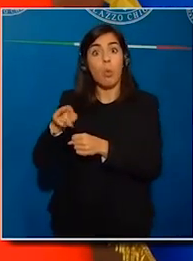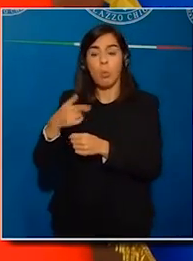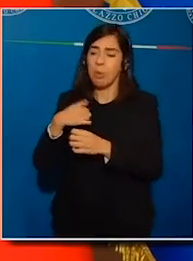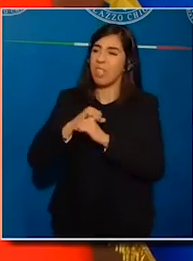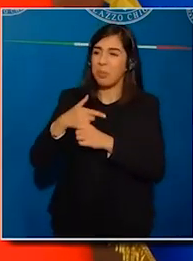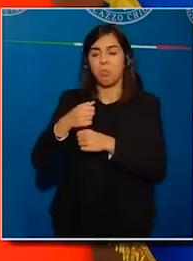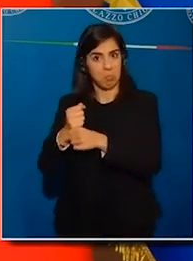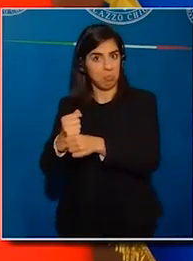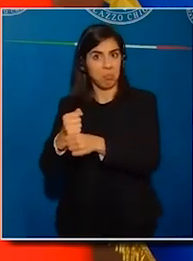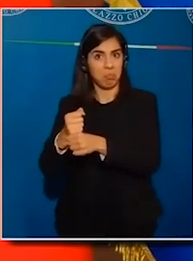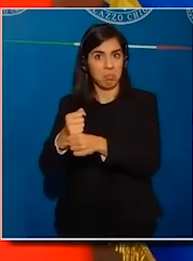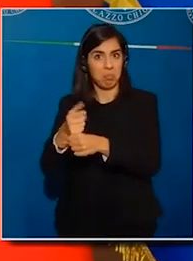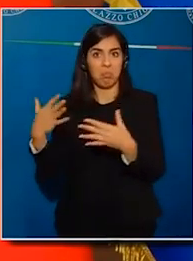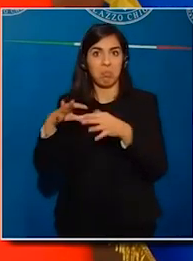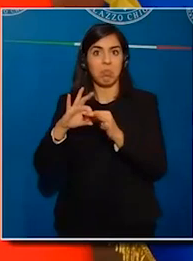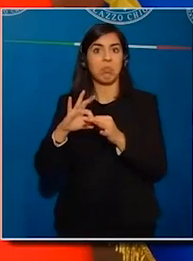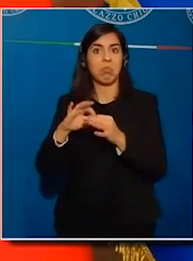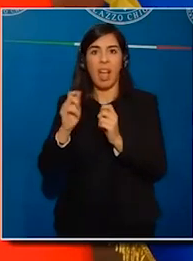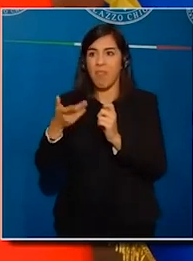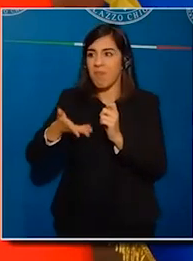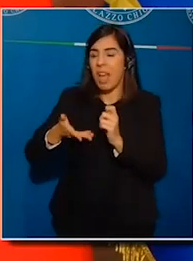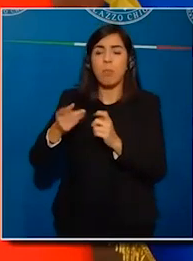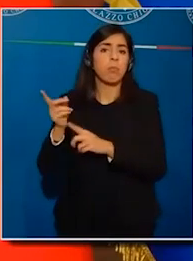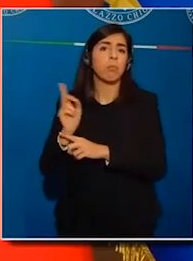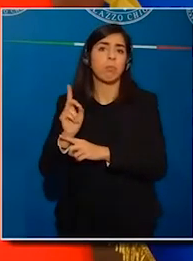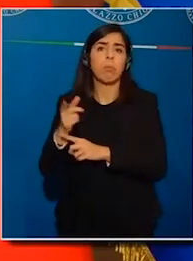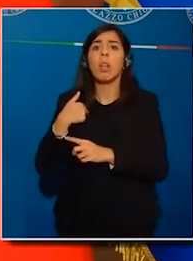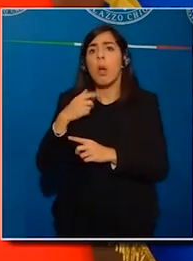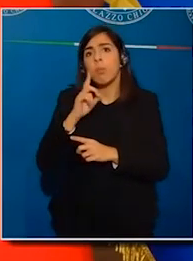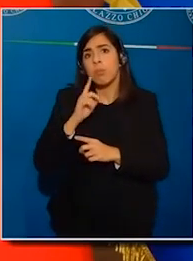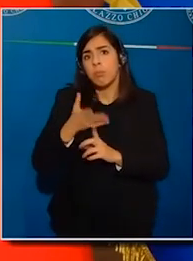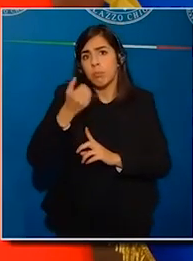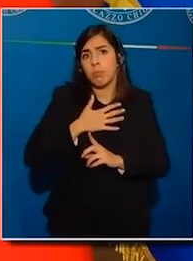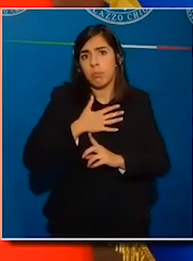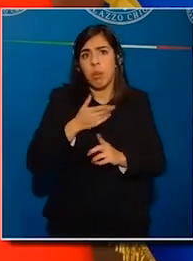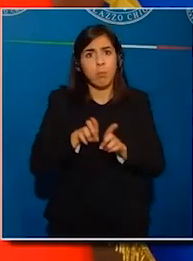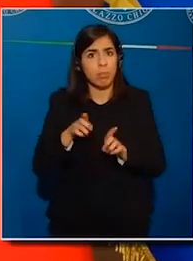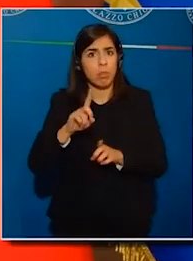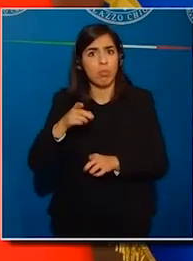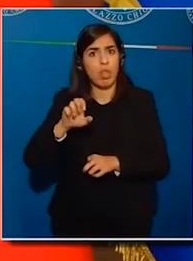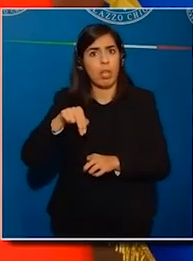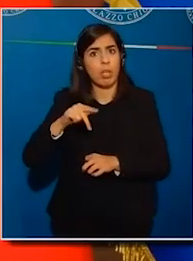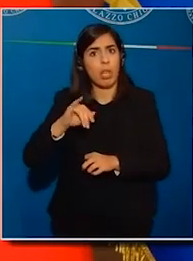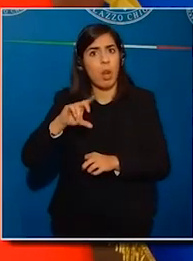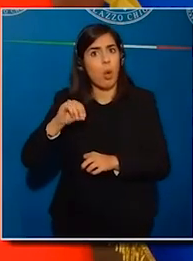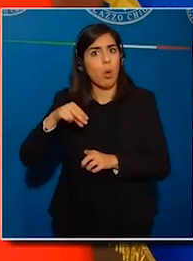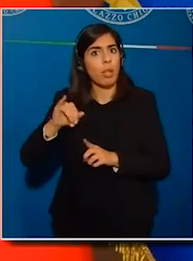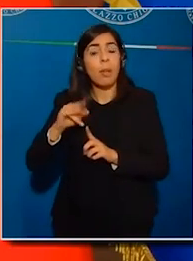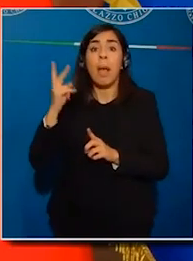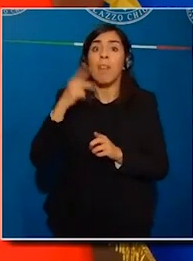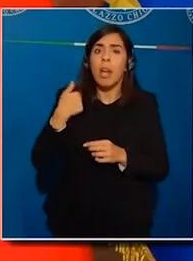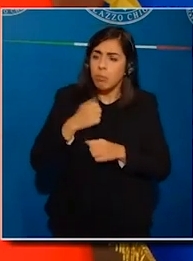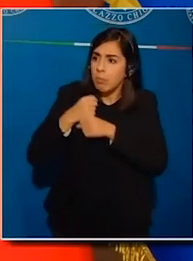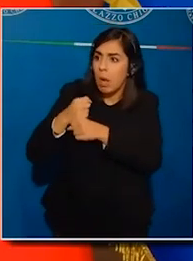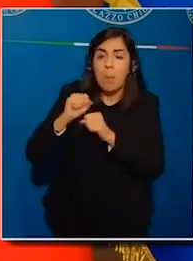fiducia per gli affari correnti. Ma anche se mi avvalessi questa facoltà, vorrei ricordare che ci sono funzioni